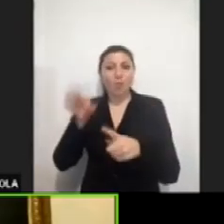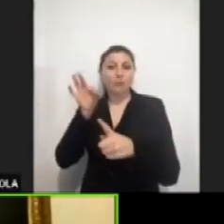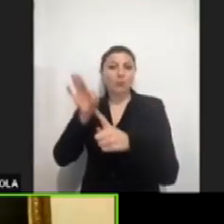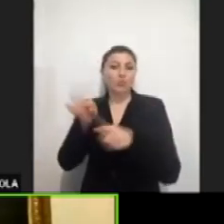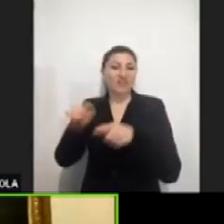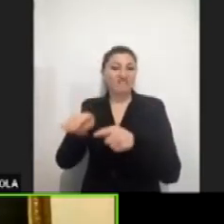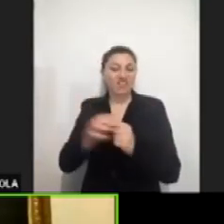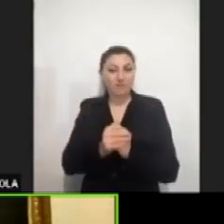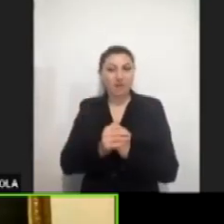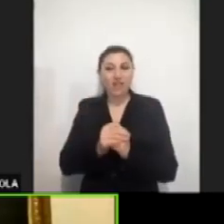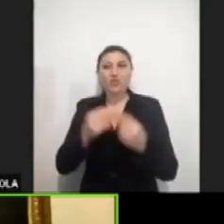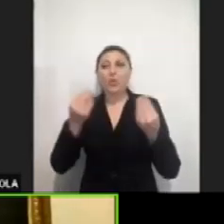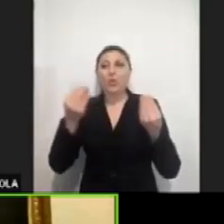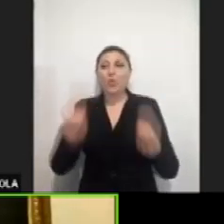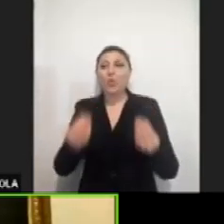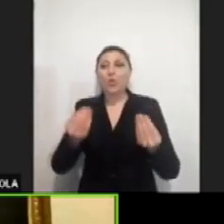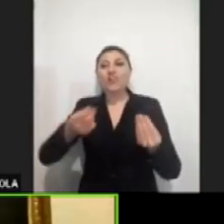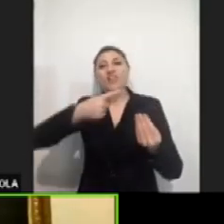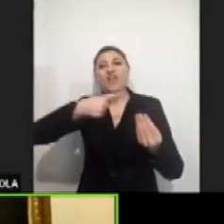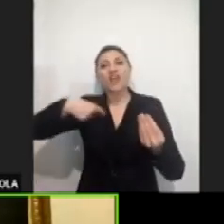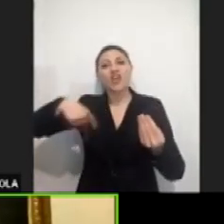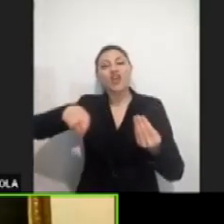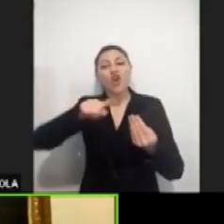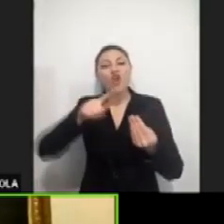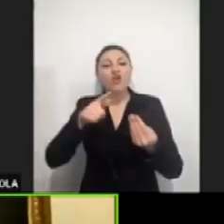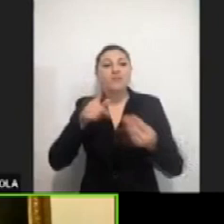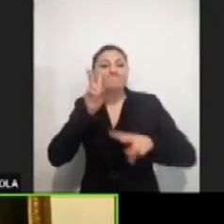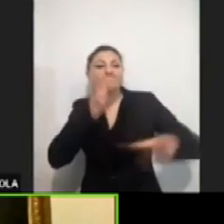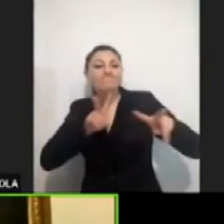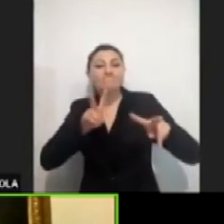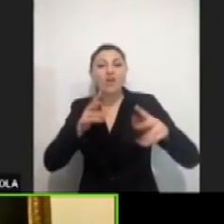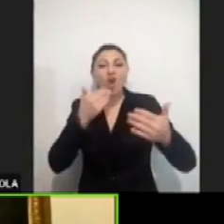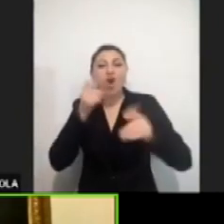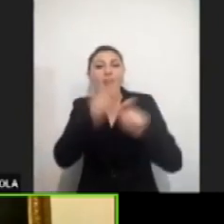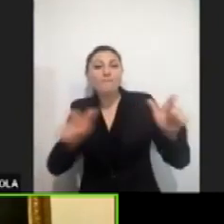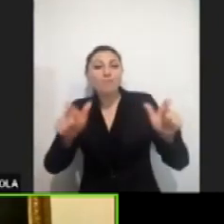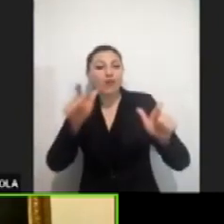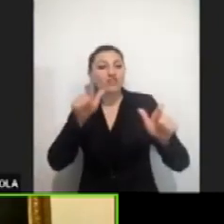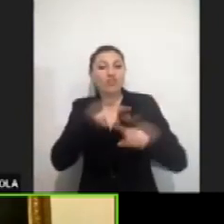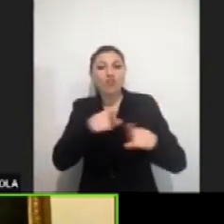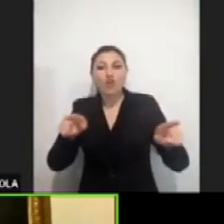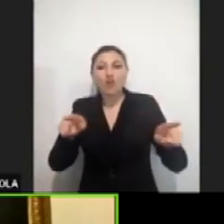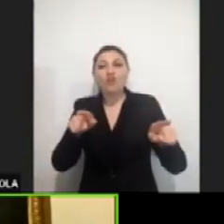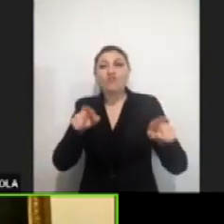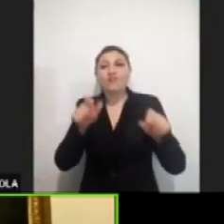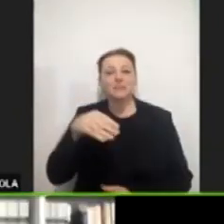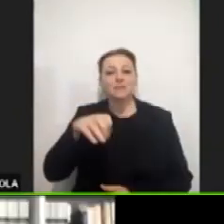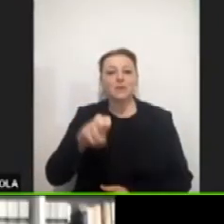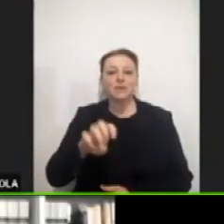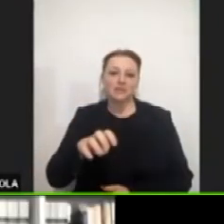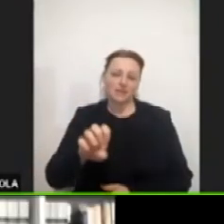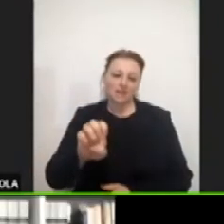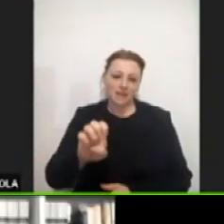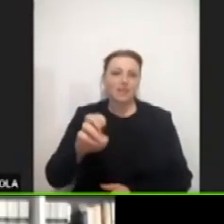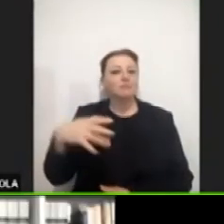discernimento, di approfondimento, di interpretazione delle situazioni e di proposte pastorali.